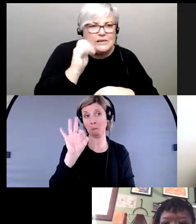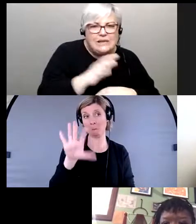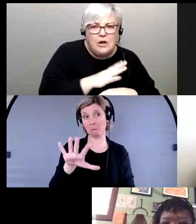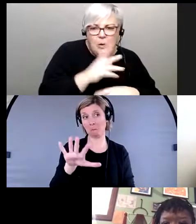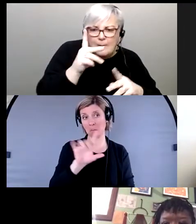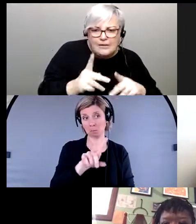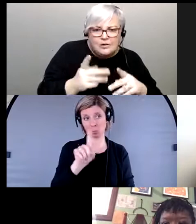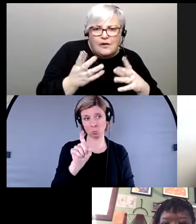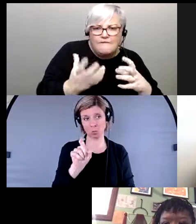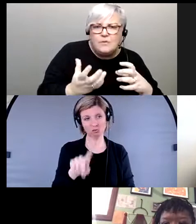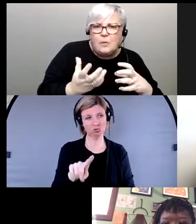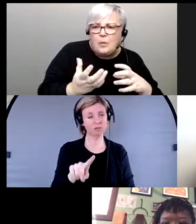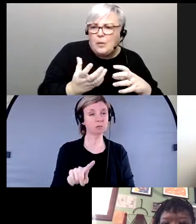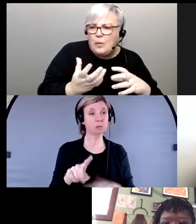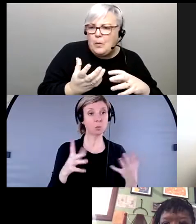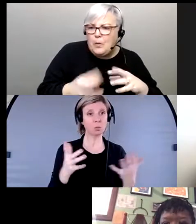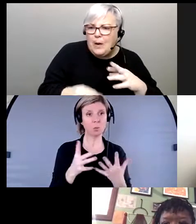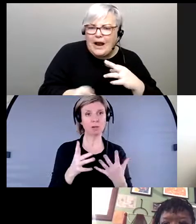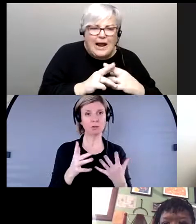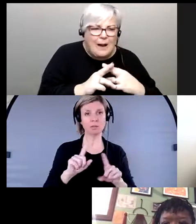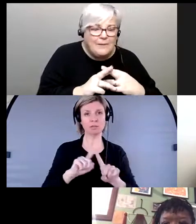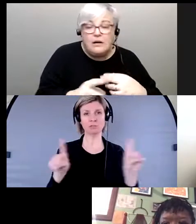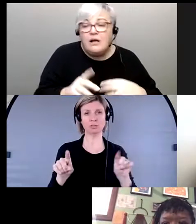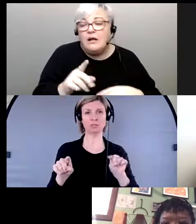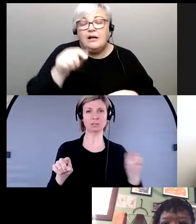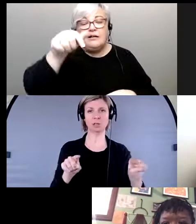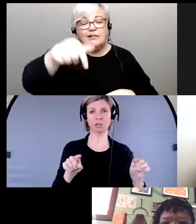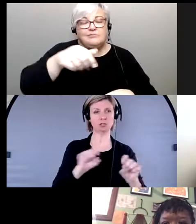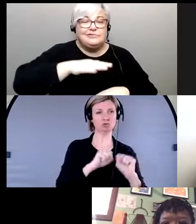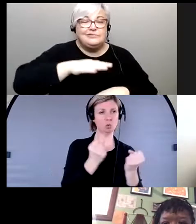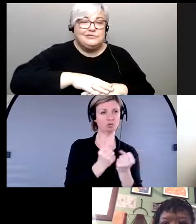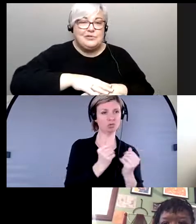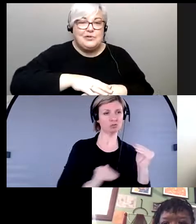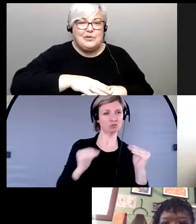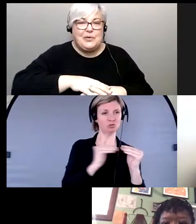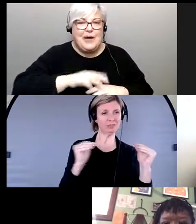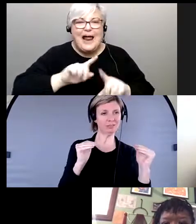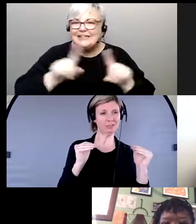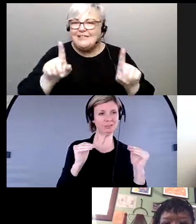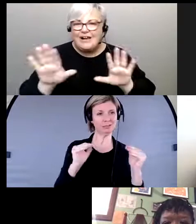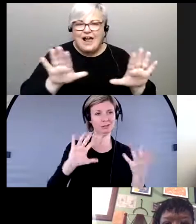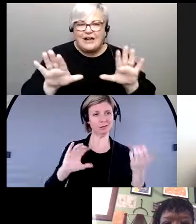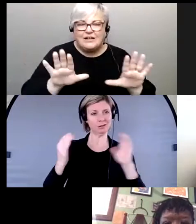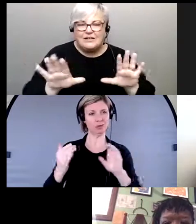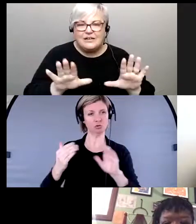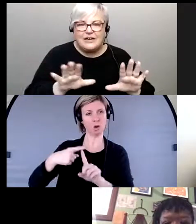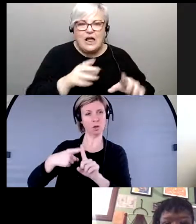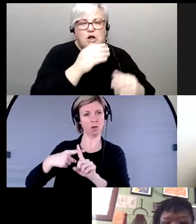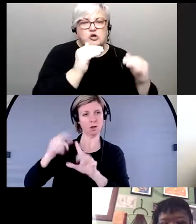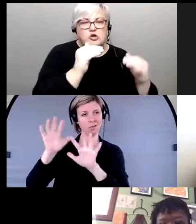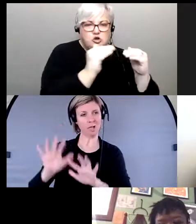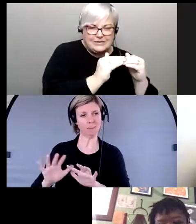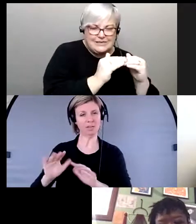qui voudrait répondre à cette question c'est une question sur la nuance qui existe entre la justice sociale et la justice